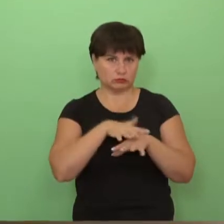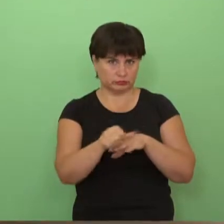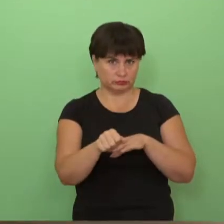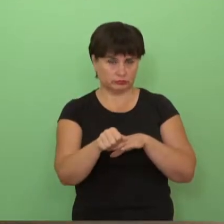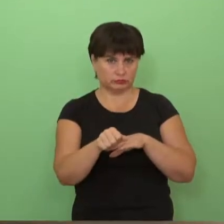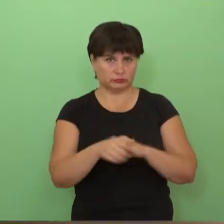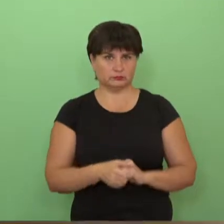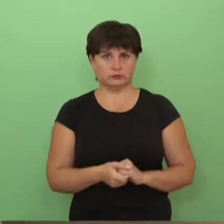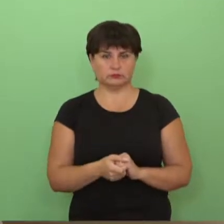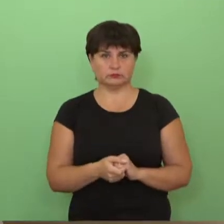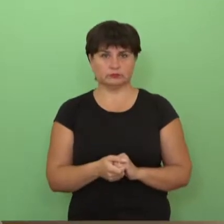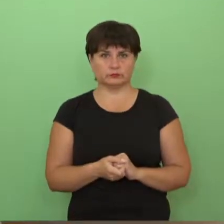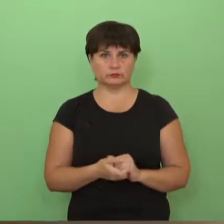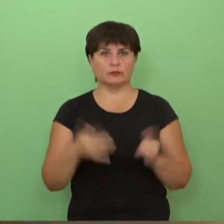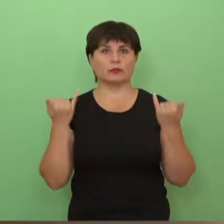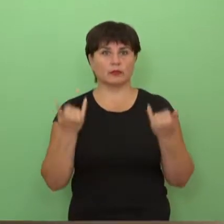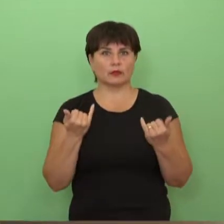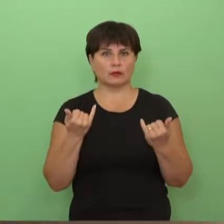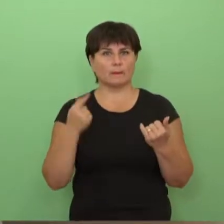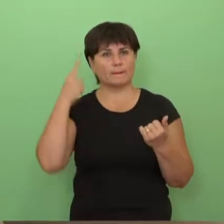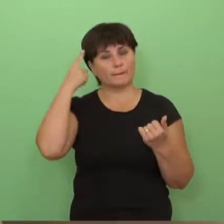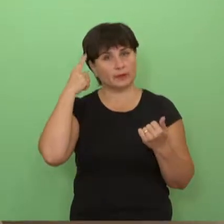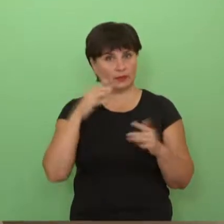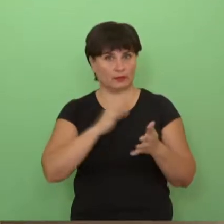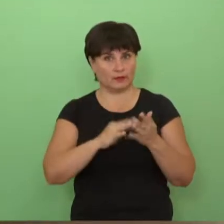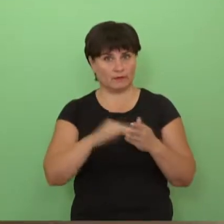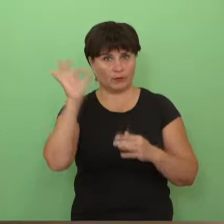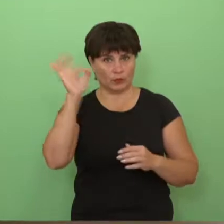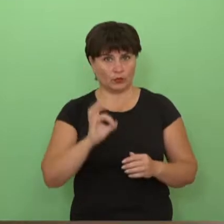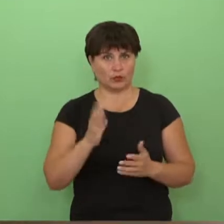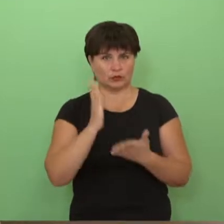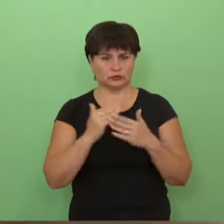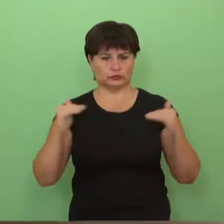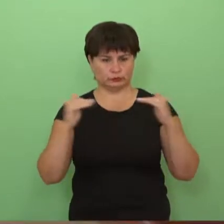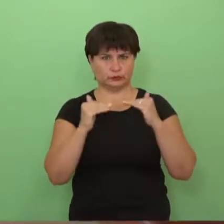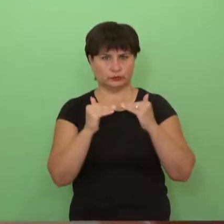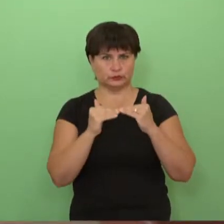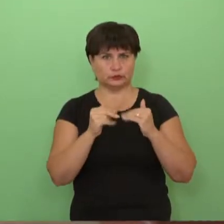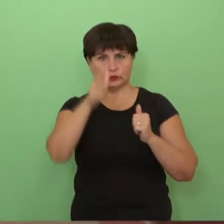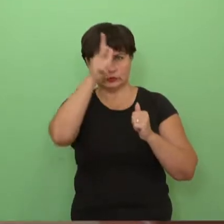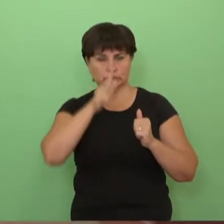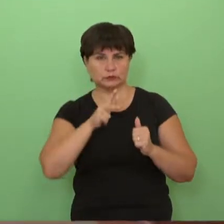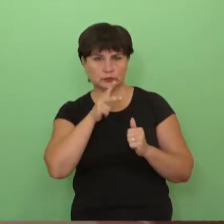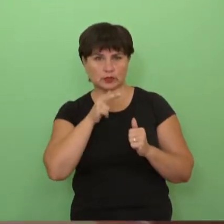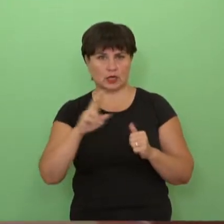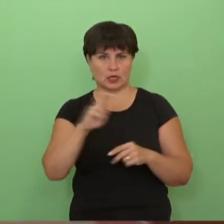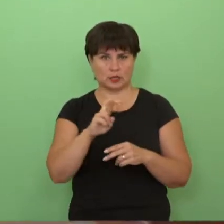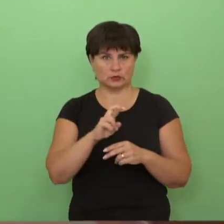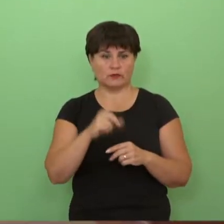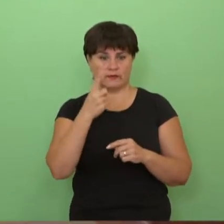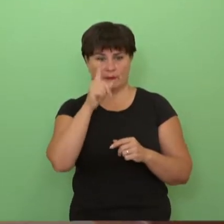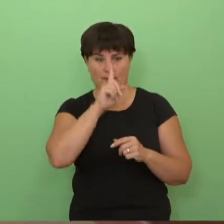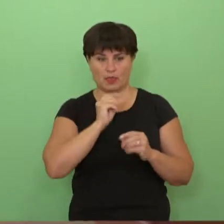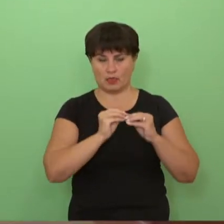įvykdėm. Dabar turint omeny 90 procentų yra lyginami ketverčio rezultatai, jeigu